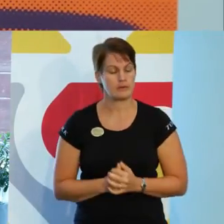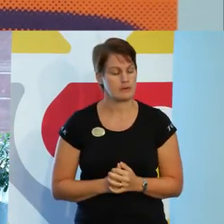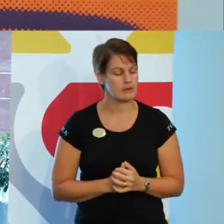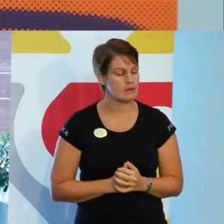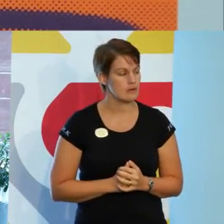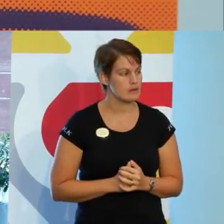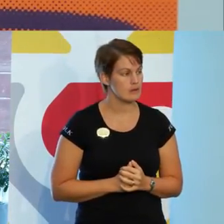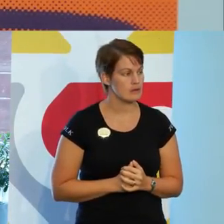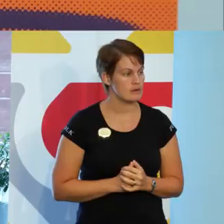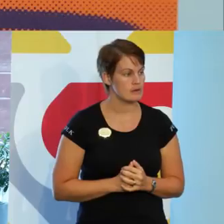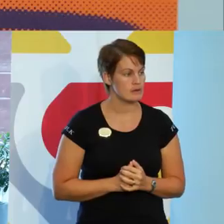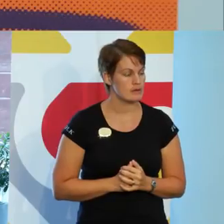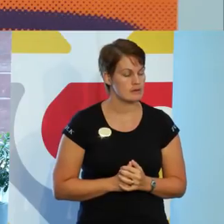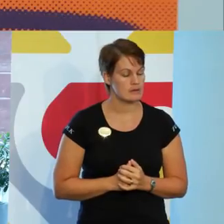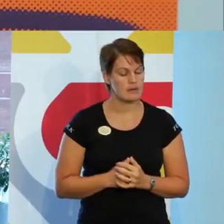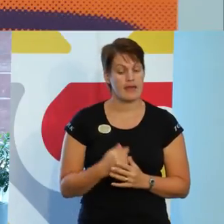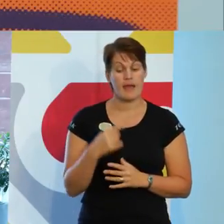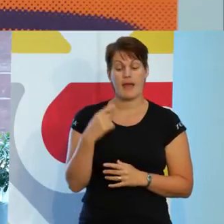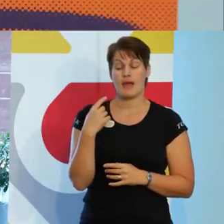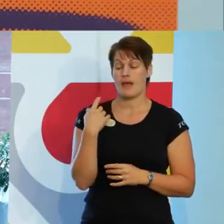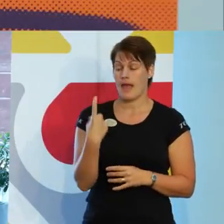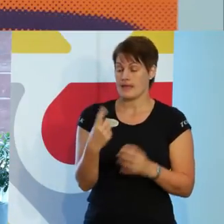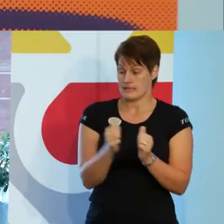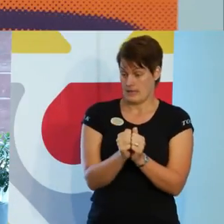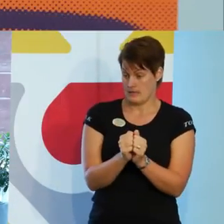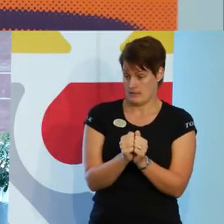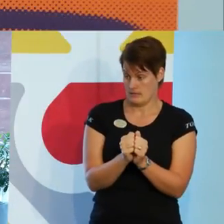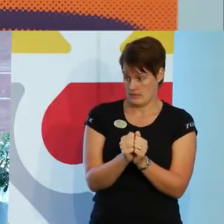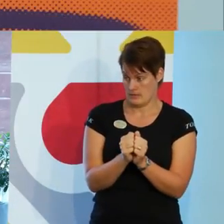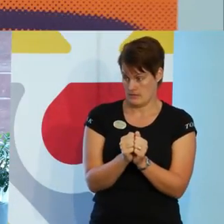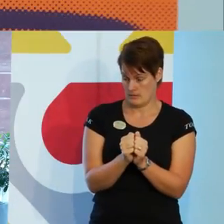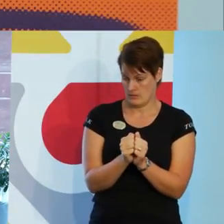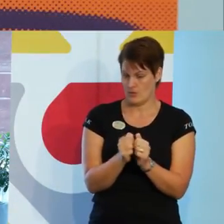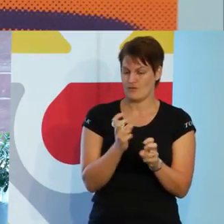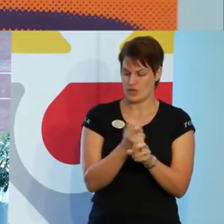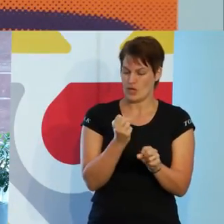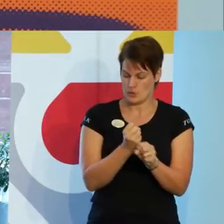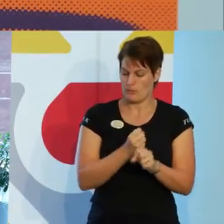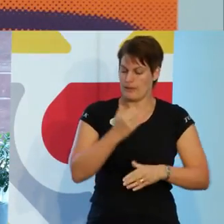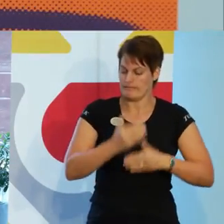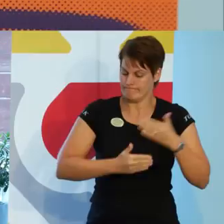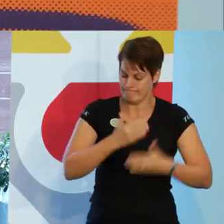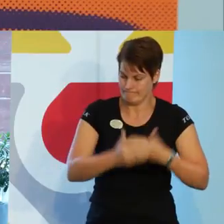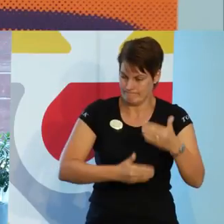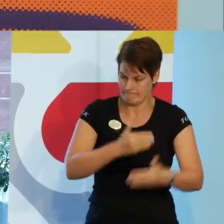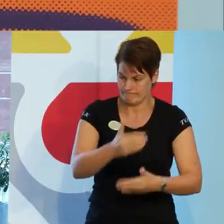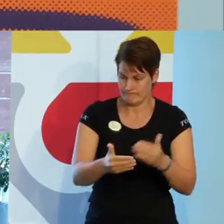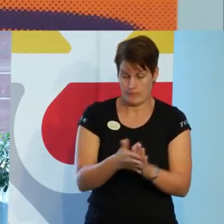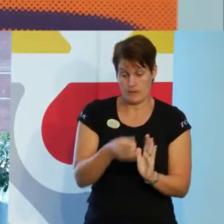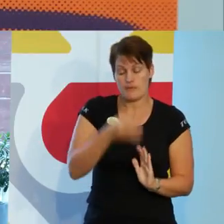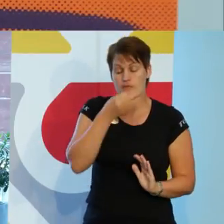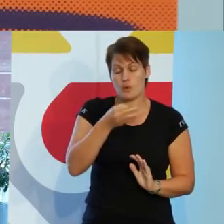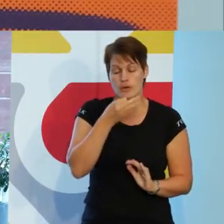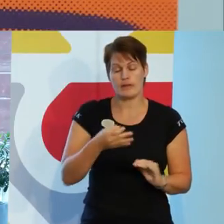Ett sätt att arbeta kontinuerligt med de här frågorna.